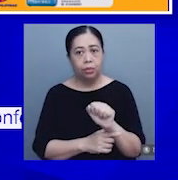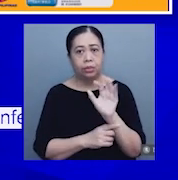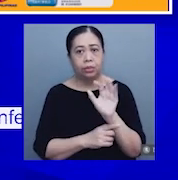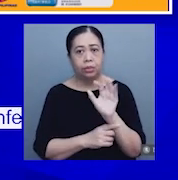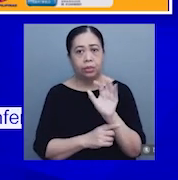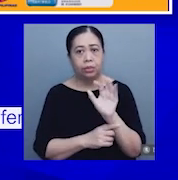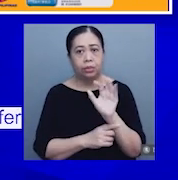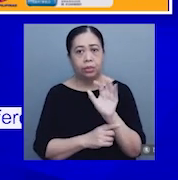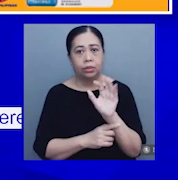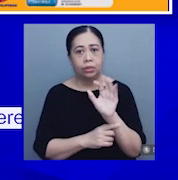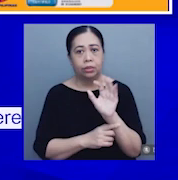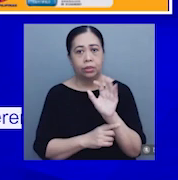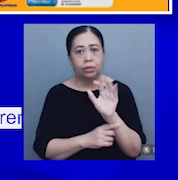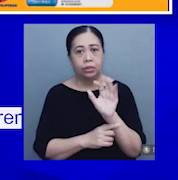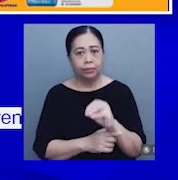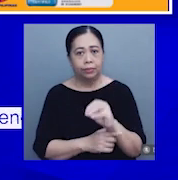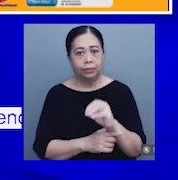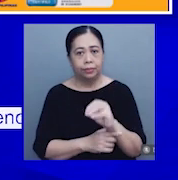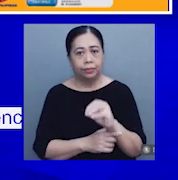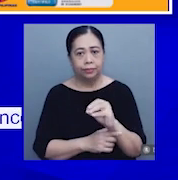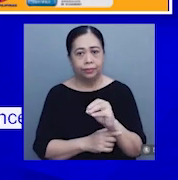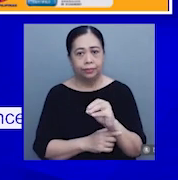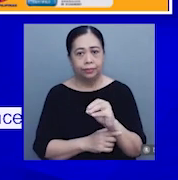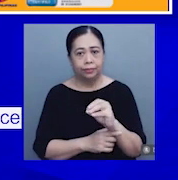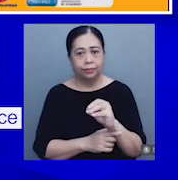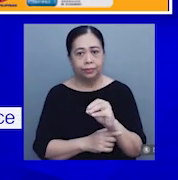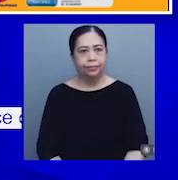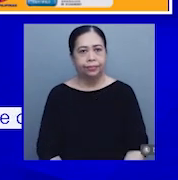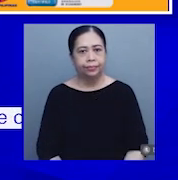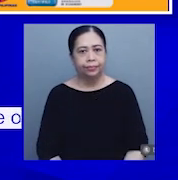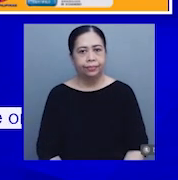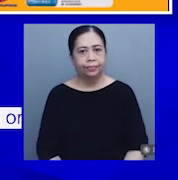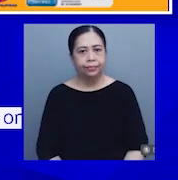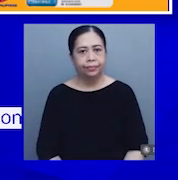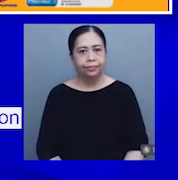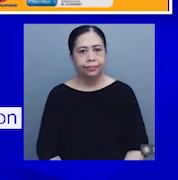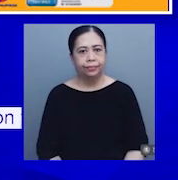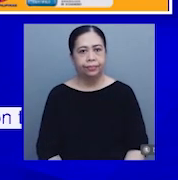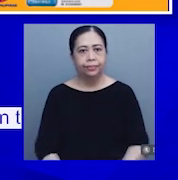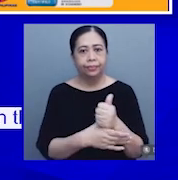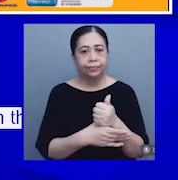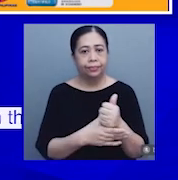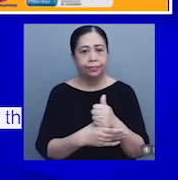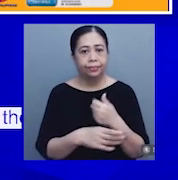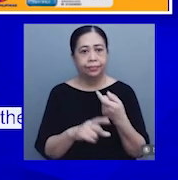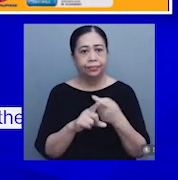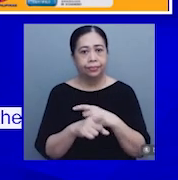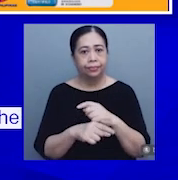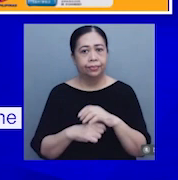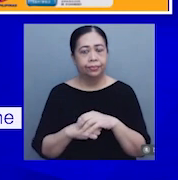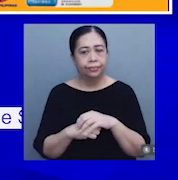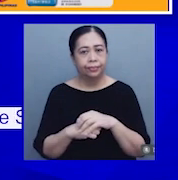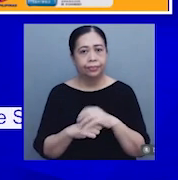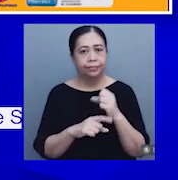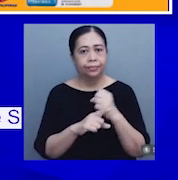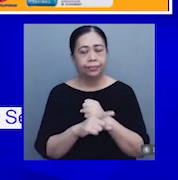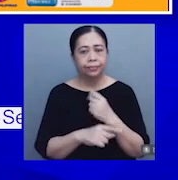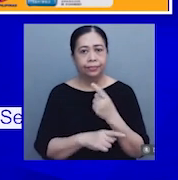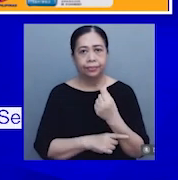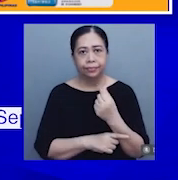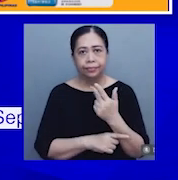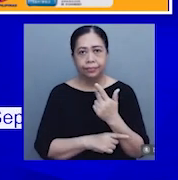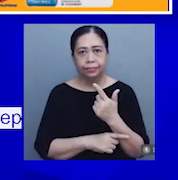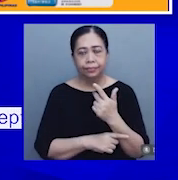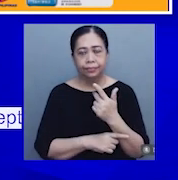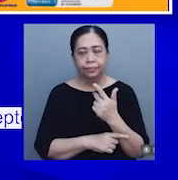September 2023. Ang average inflation mula Enero hanggang September 2023 ay